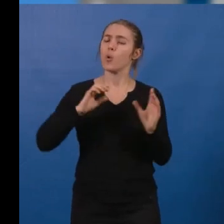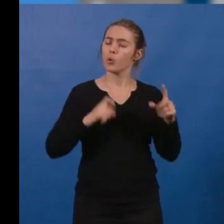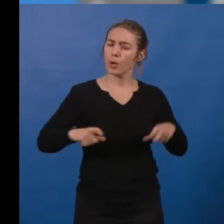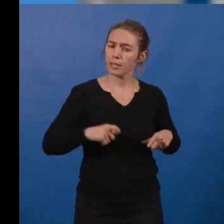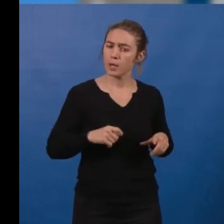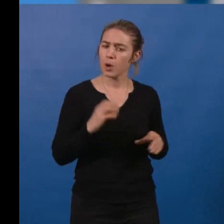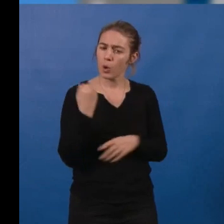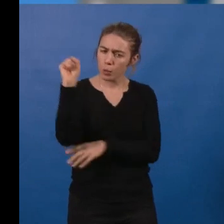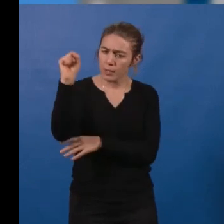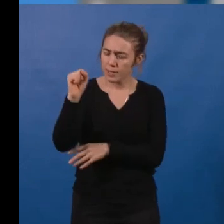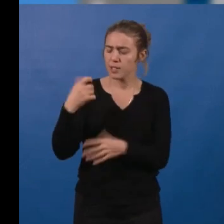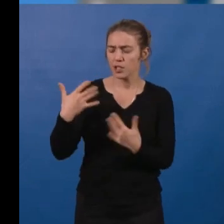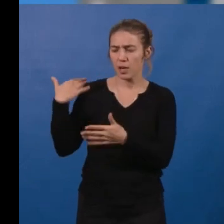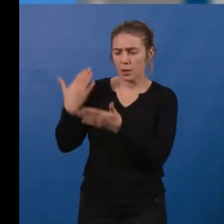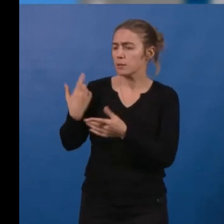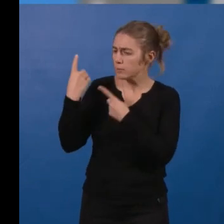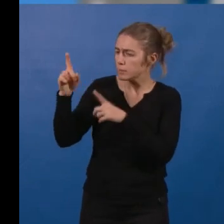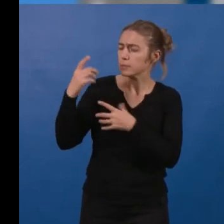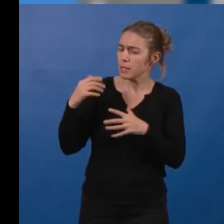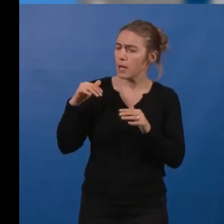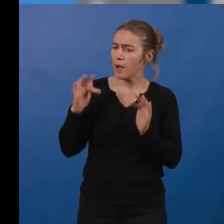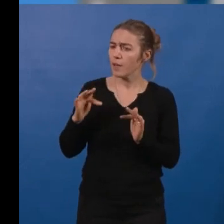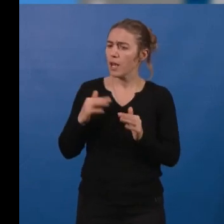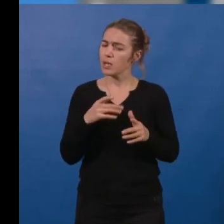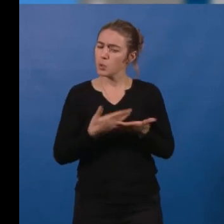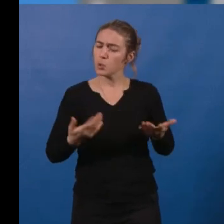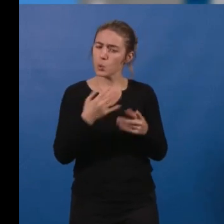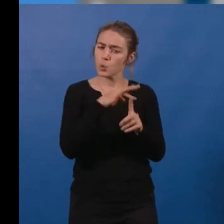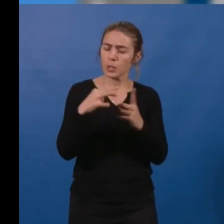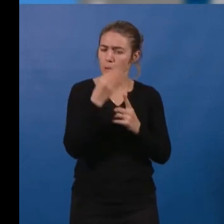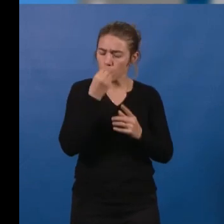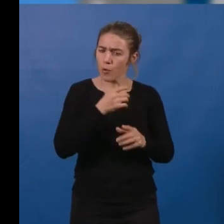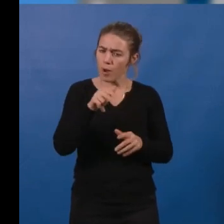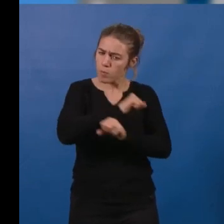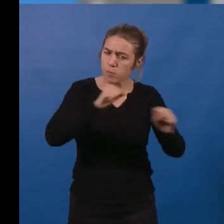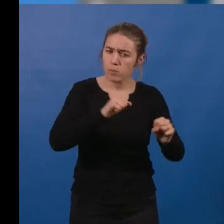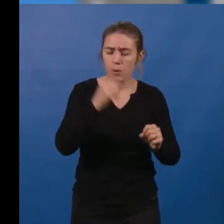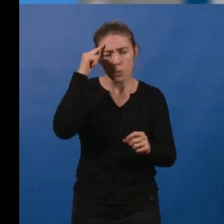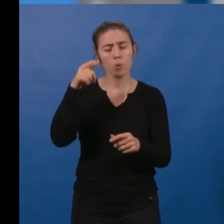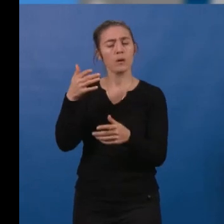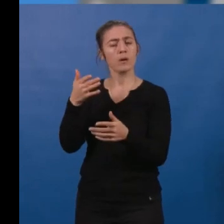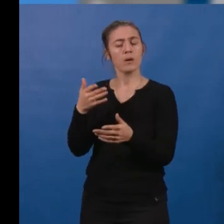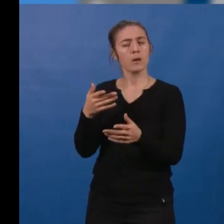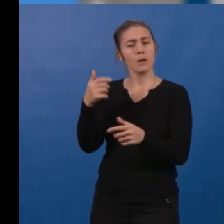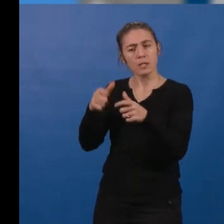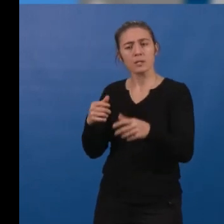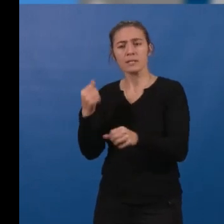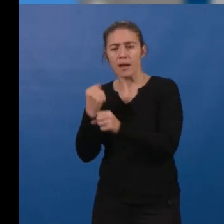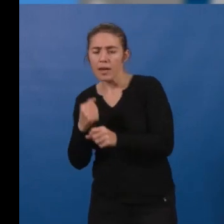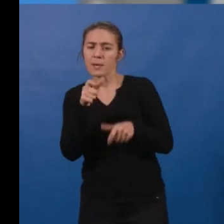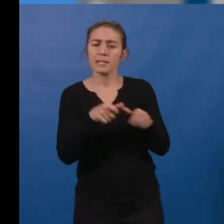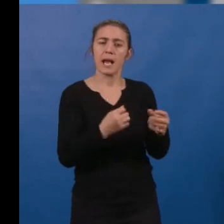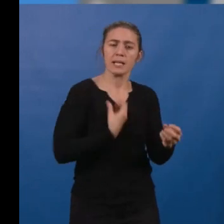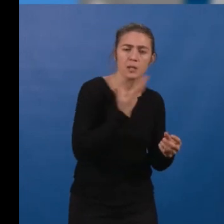Assemblée, d'alerter sur la bombe sociale que pouvait représenter cette mesure brutale pour les travailleurs, pour les artisans, pour les